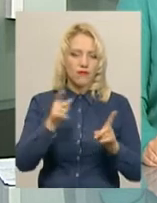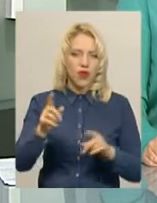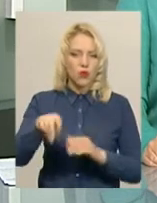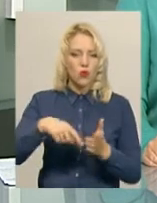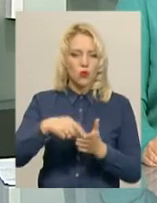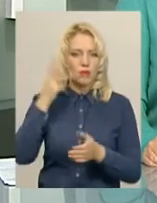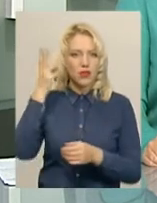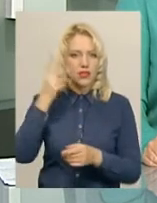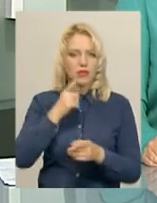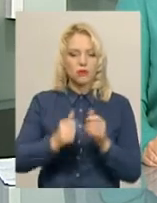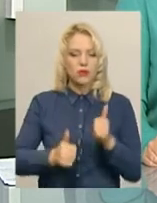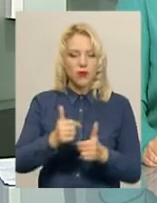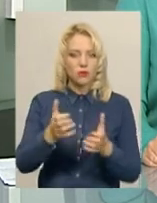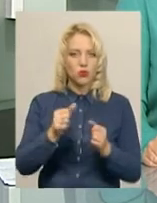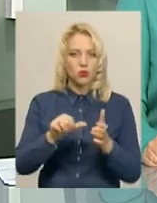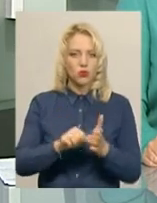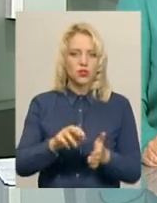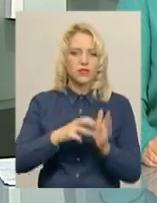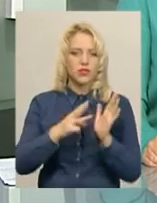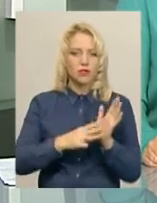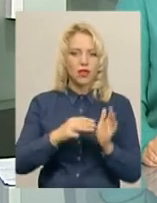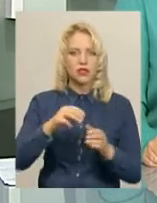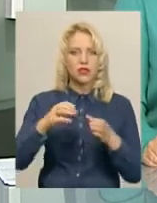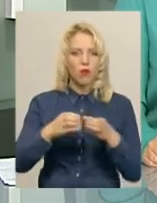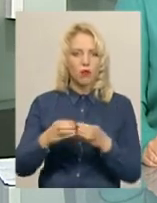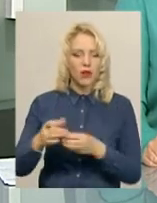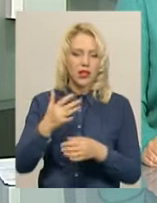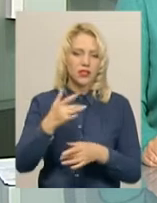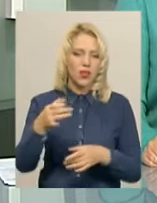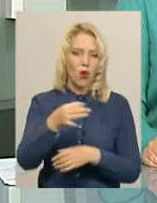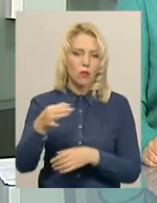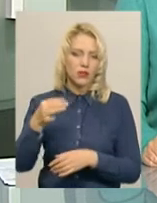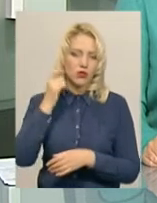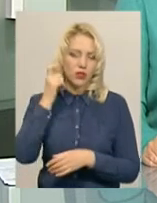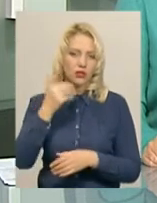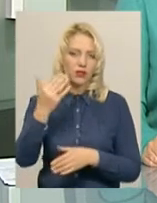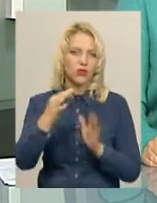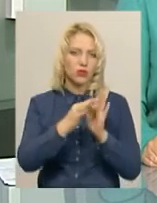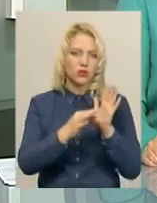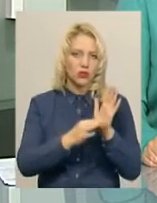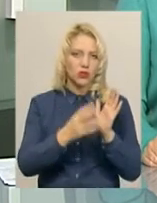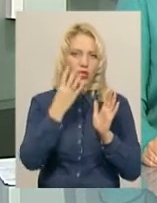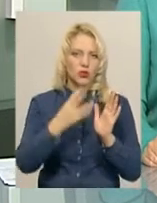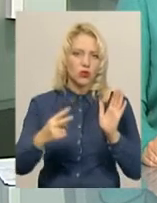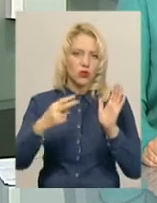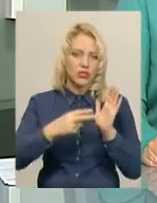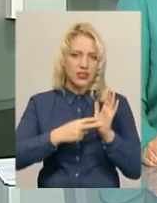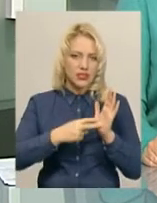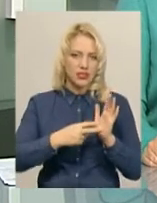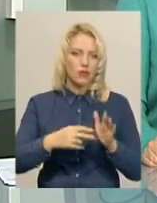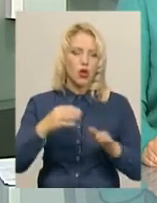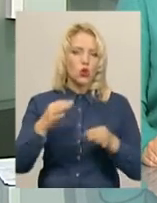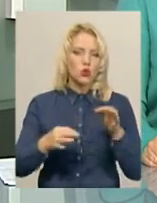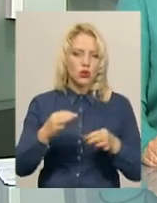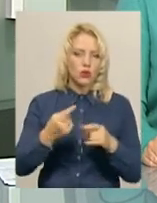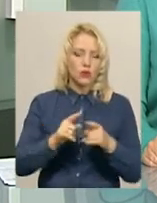змаганнях беруть участь 18 команд з різних областей України. Їх роботу оцінюють 47 членів журі. Про це повідомив